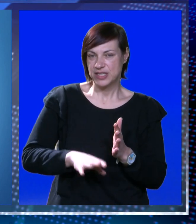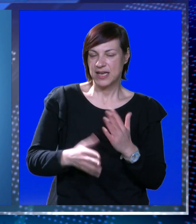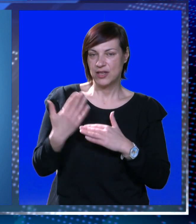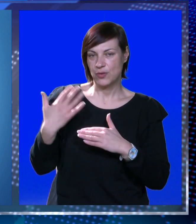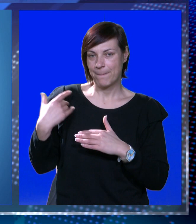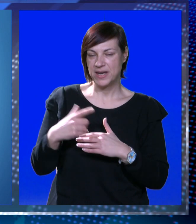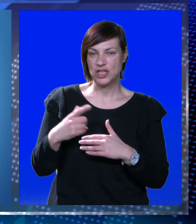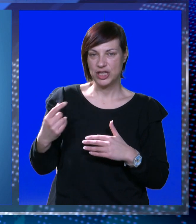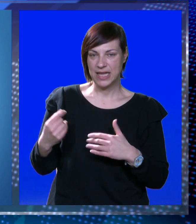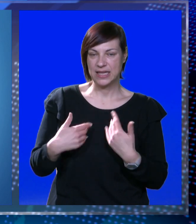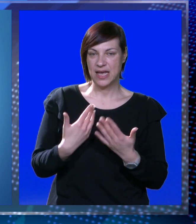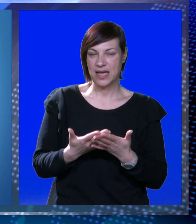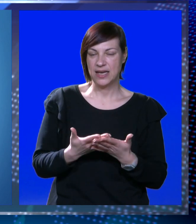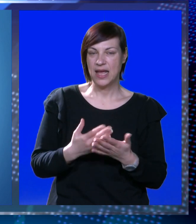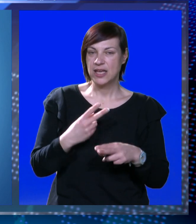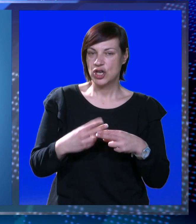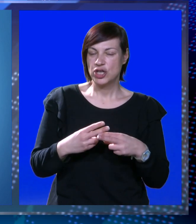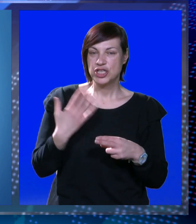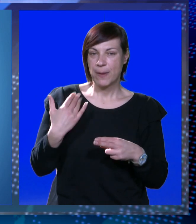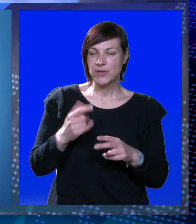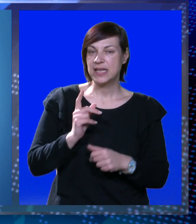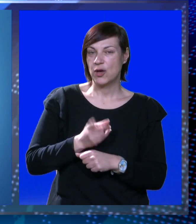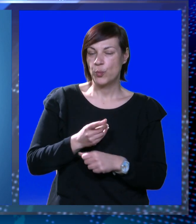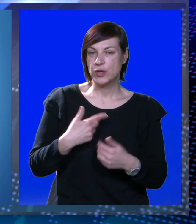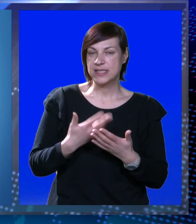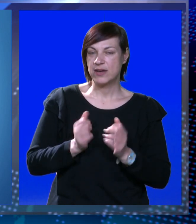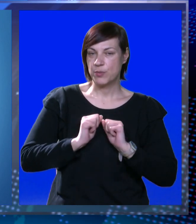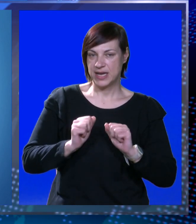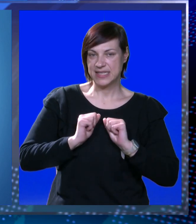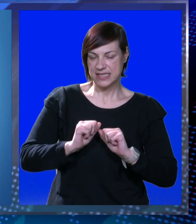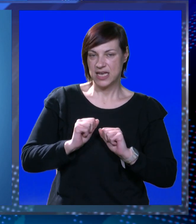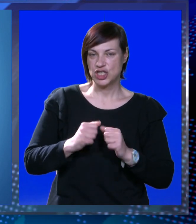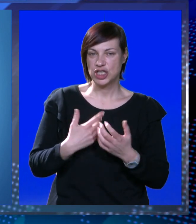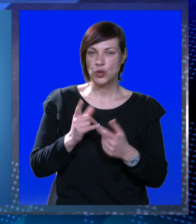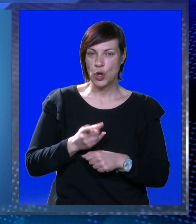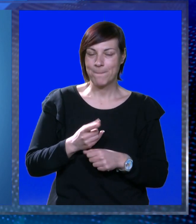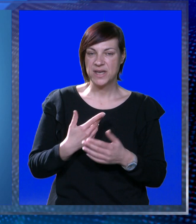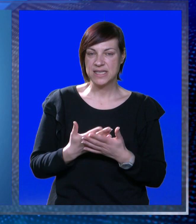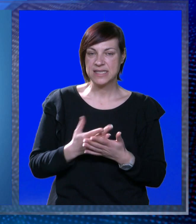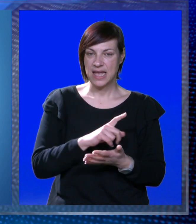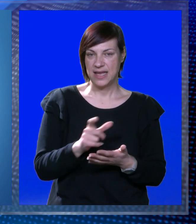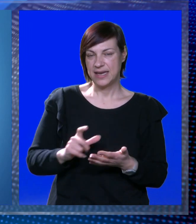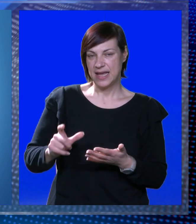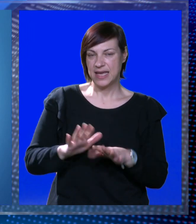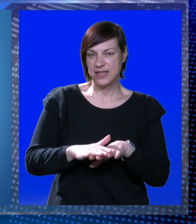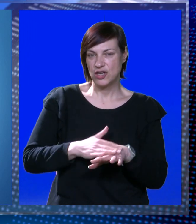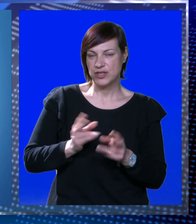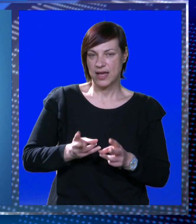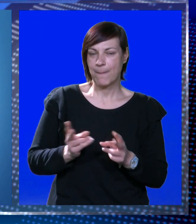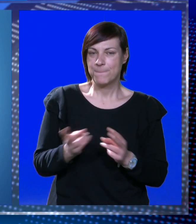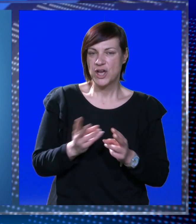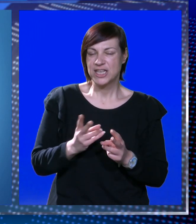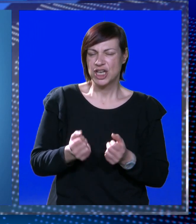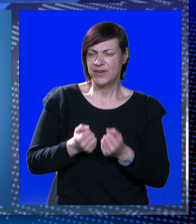zahladiti u odnosu na prethodne dane, te stoga kronične bolesnike upozoravamo na adekvatnu zaštitu i oprez. Na Jadranu će osjet